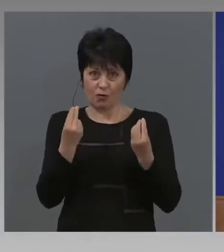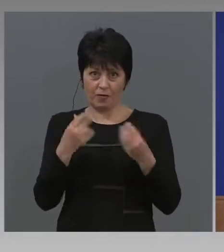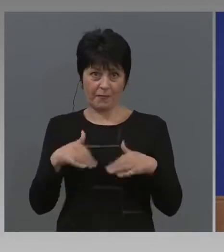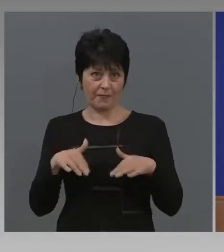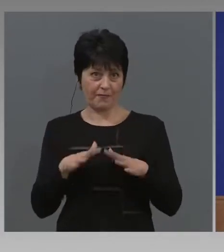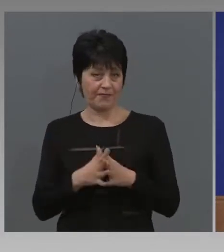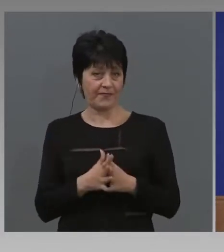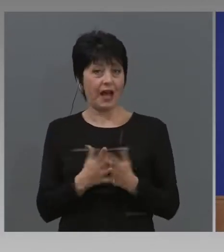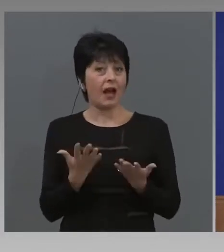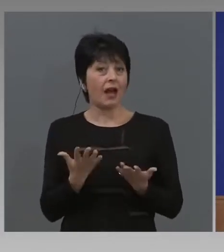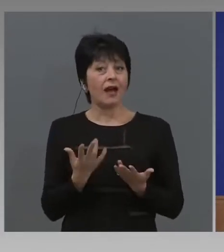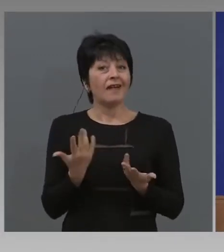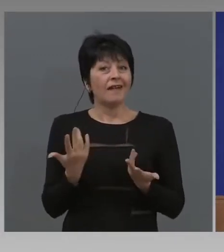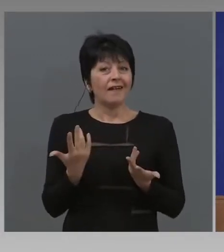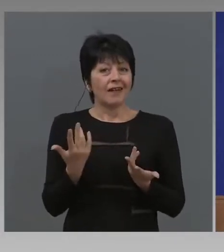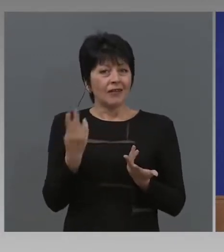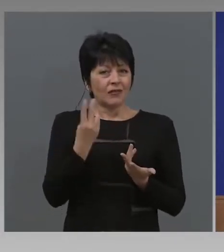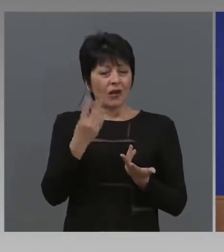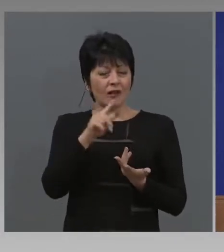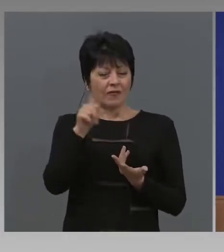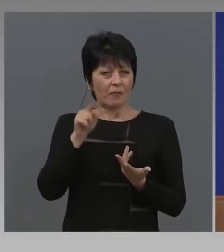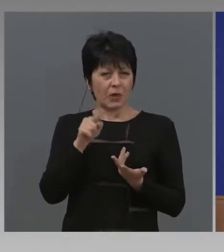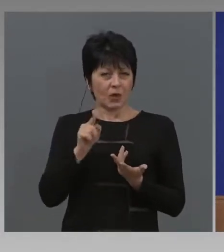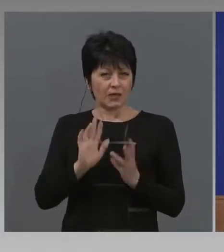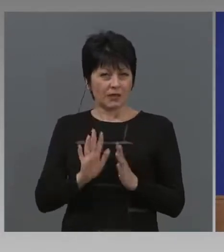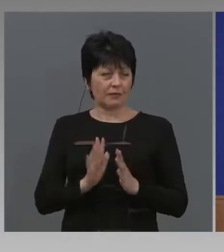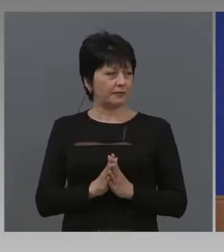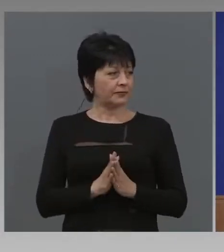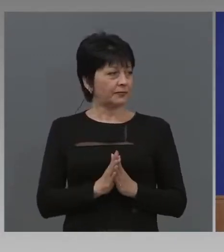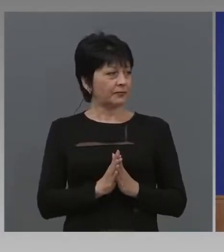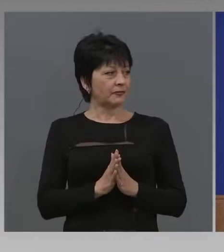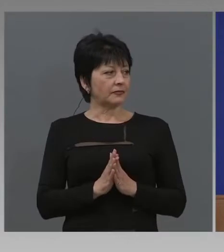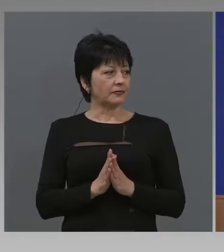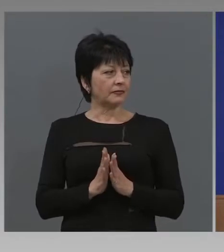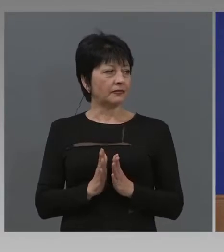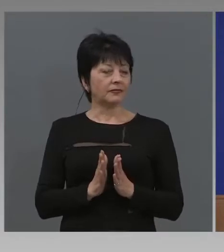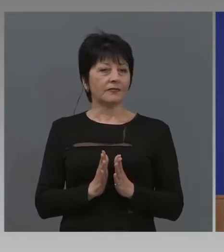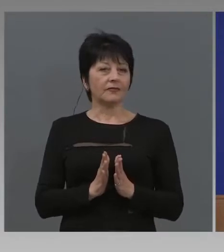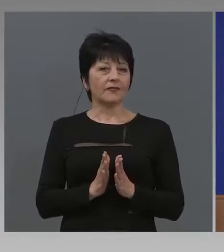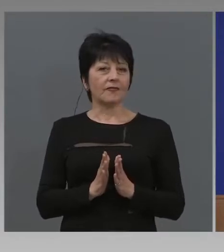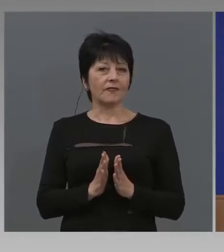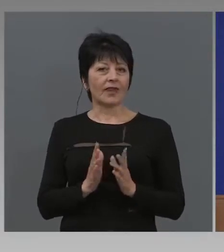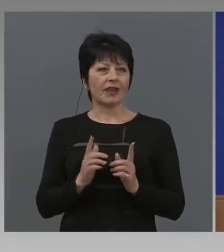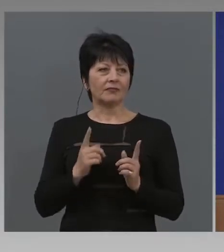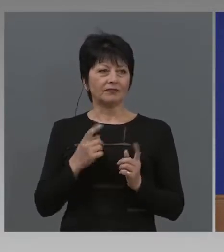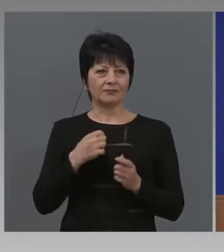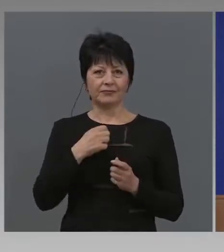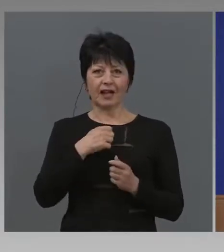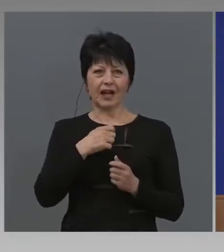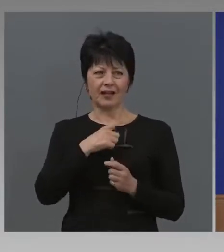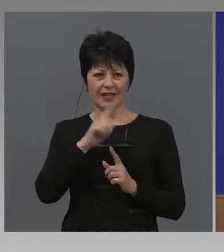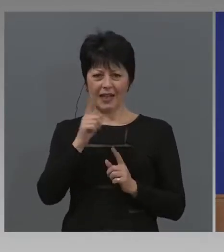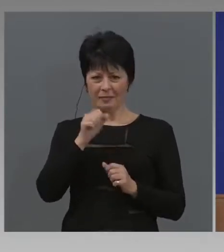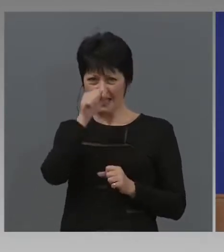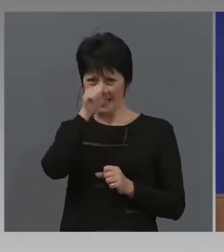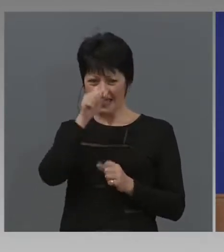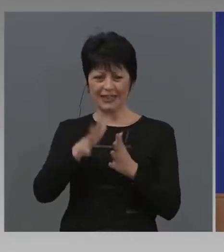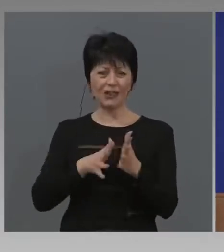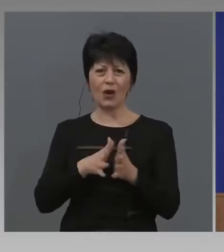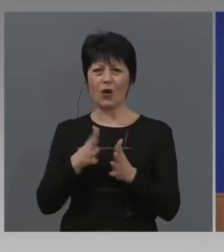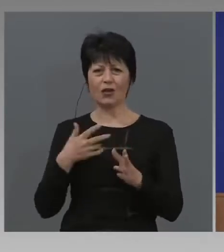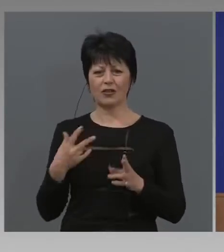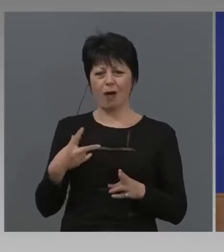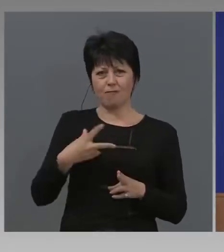Какви мерки правителството ще вземе... Надявам се, че ние давате на живо да са и прекъснали програмите, да ми се сърдат хората, че им